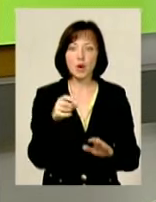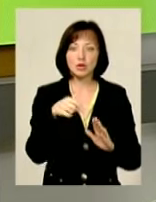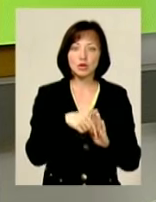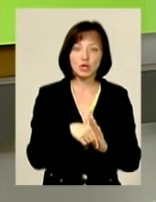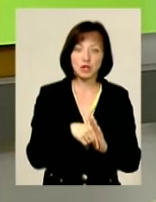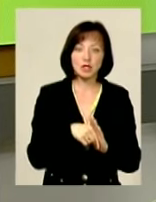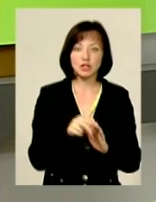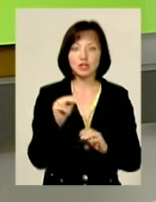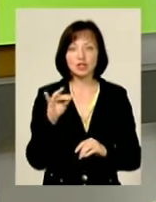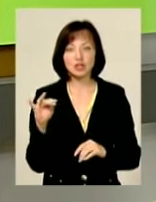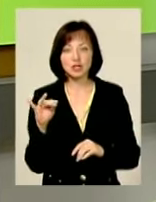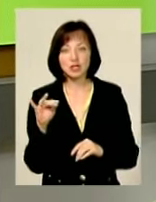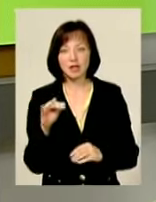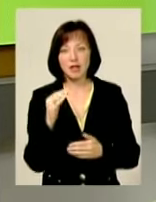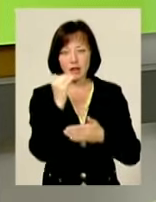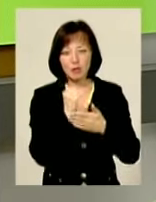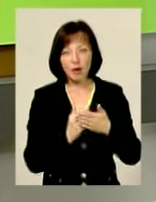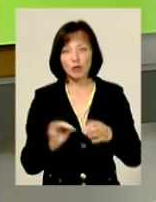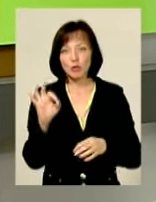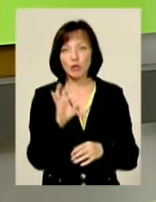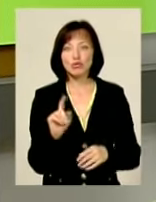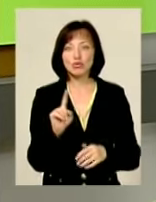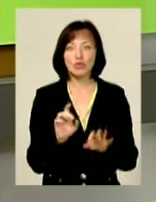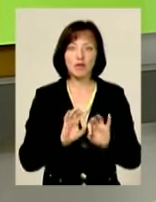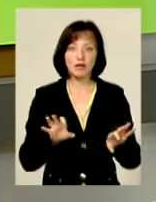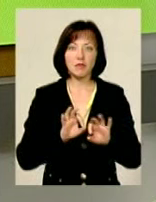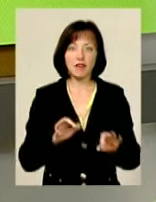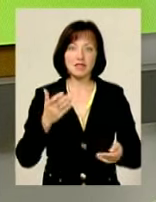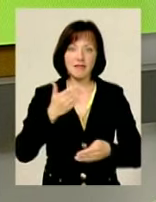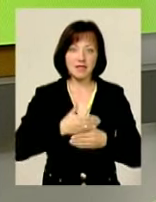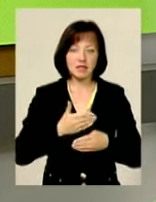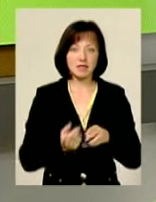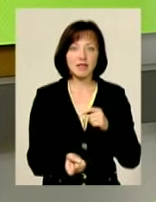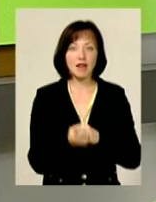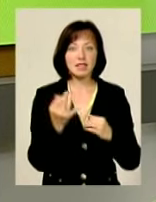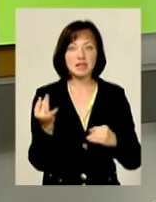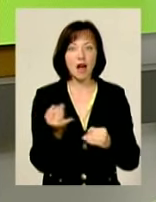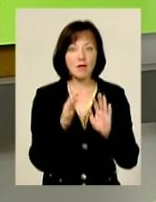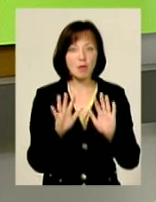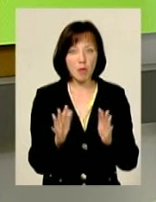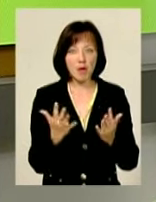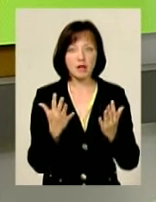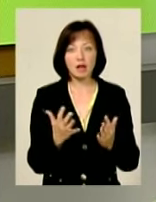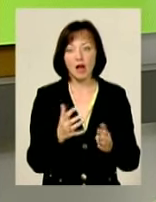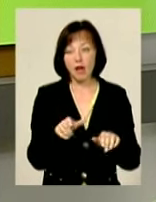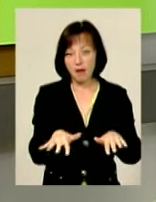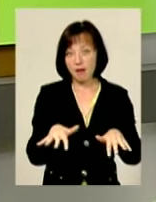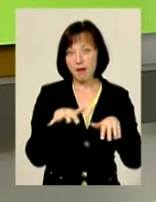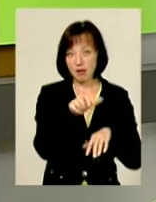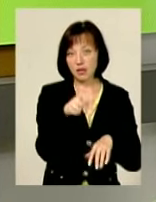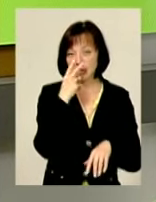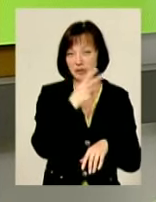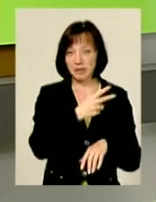інтродукцію, чи лібретто якесь, про що відбувається вистава, і тоді з'являється дуже цікавий момент. Глядач, який дивиться